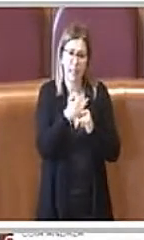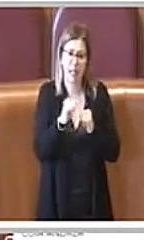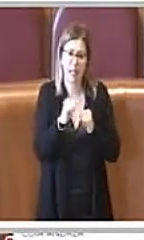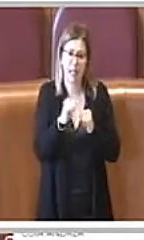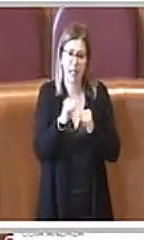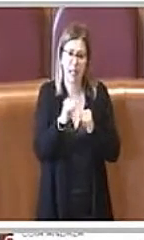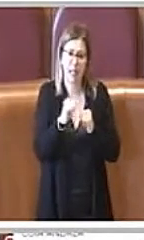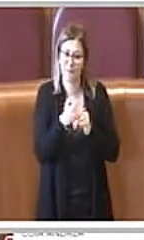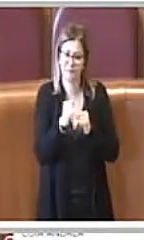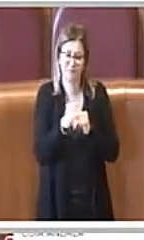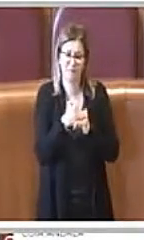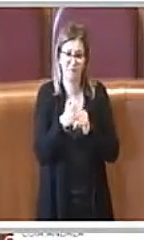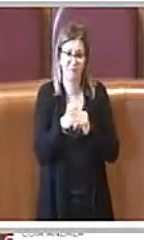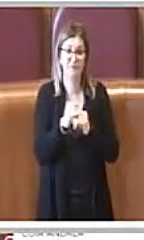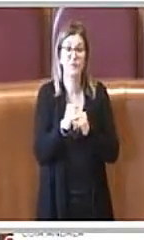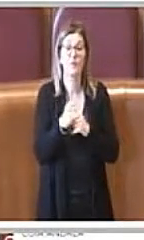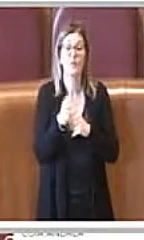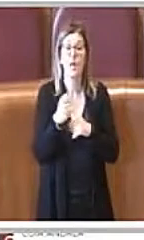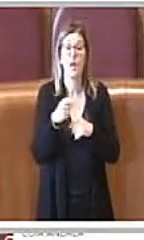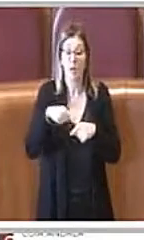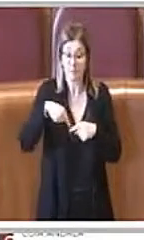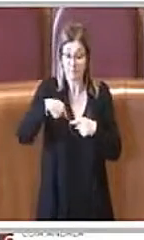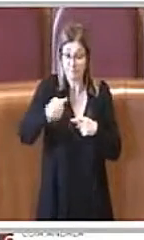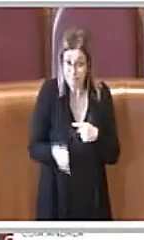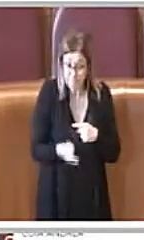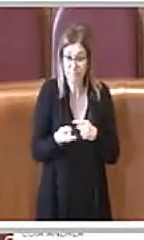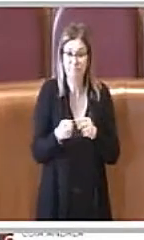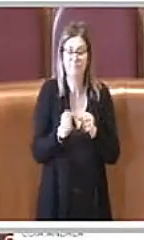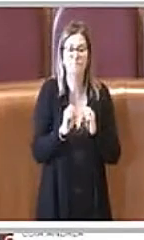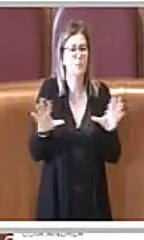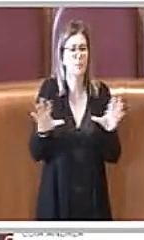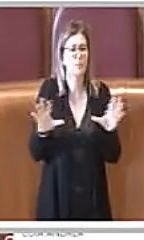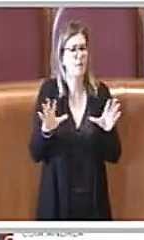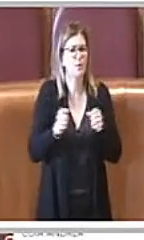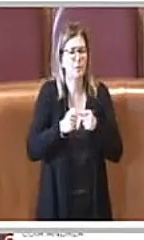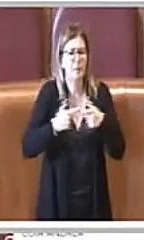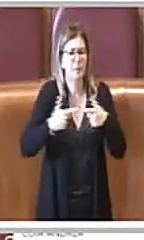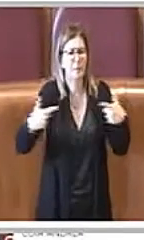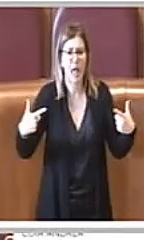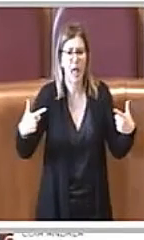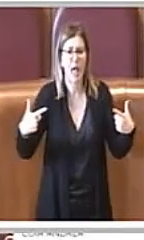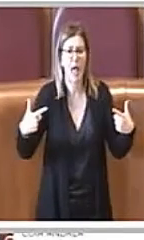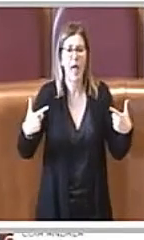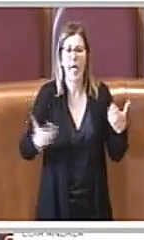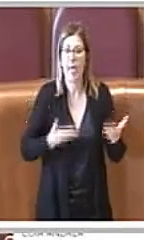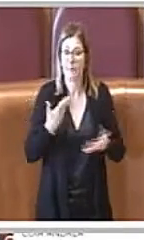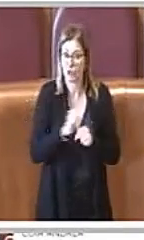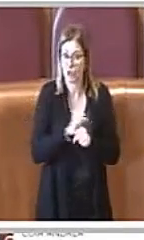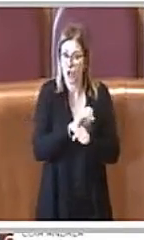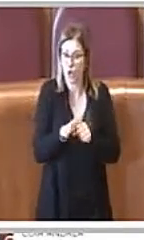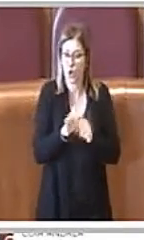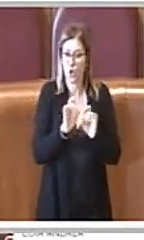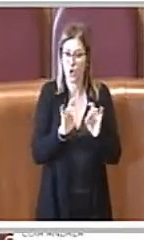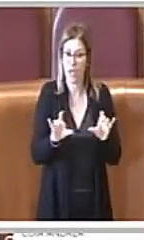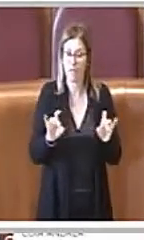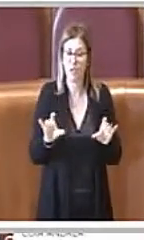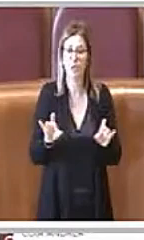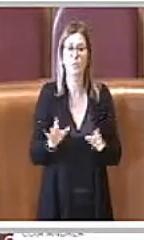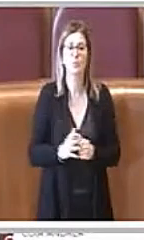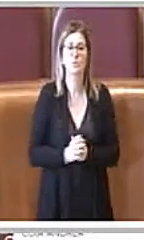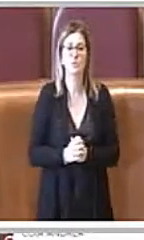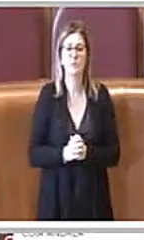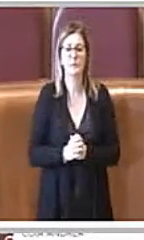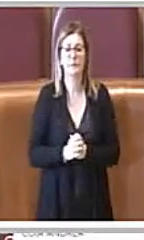'esplosione, dell'emergenza, io questo devo assolutamente riconoscerlo e